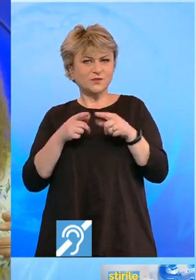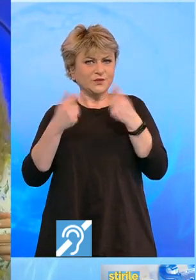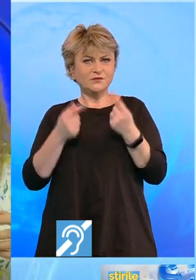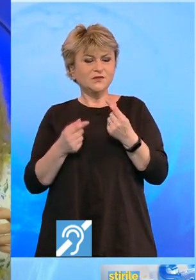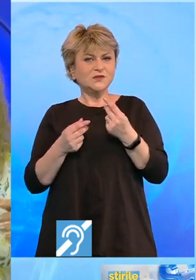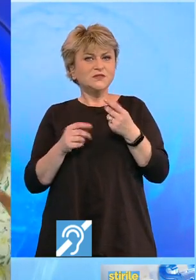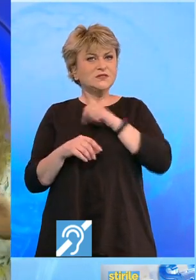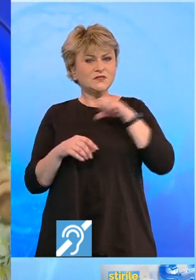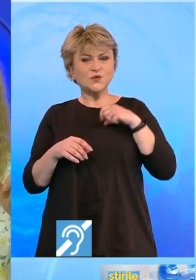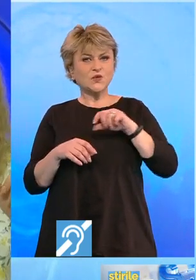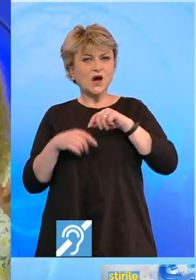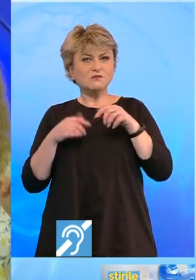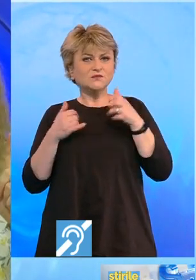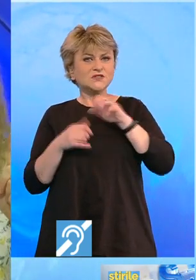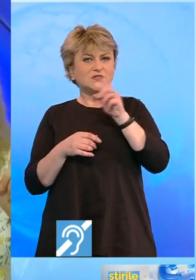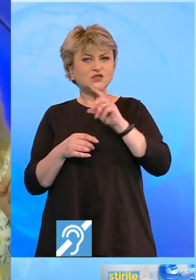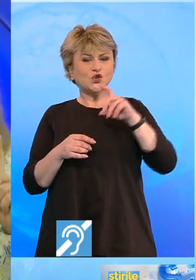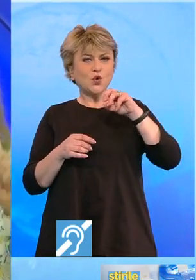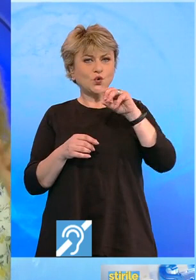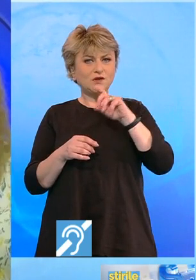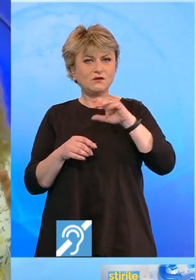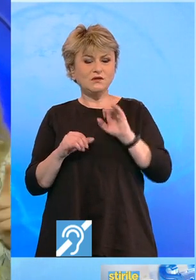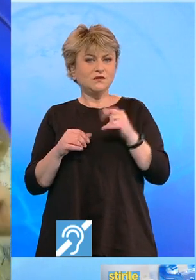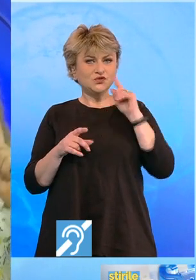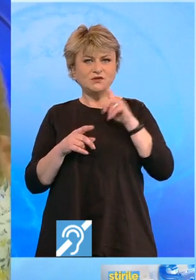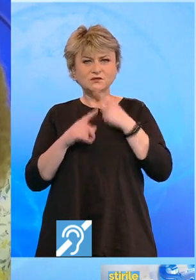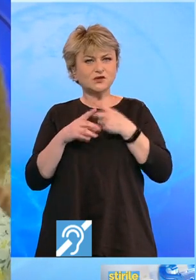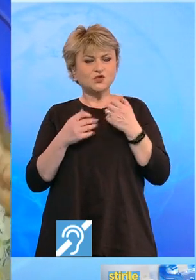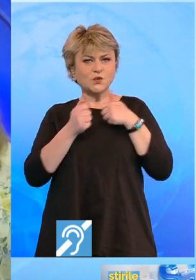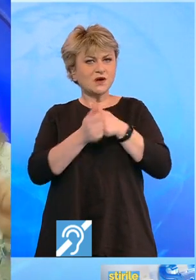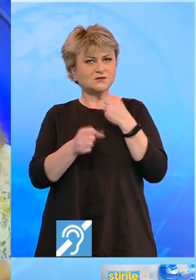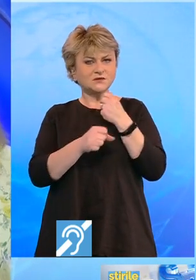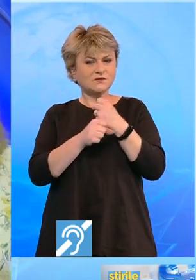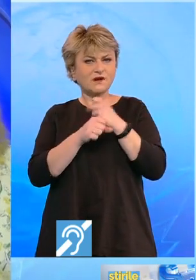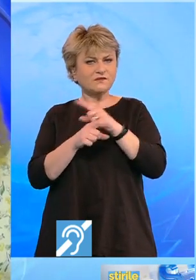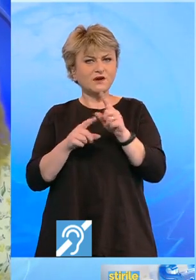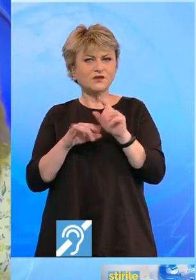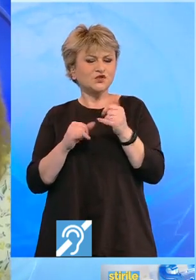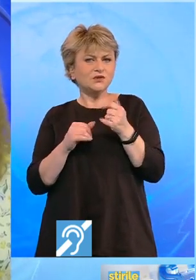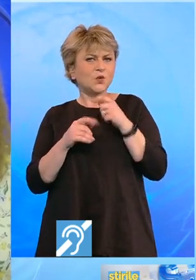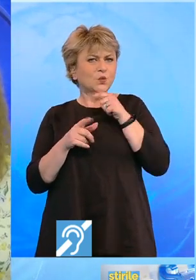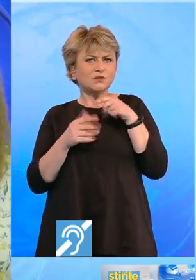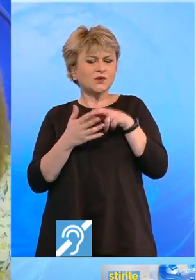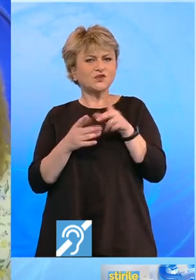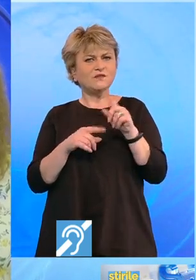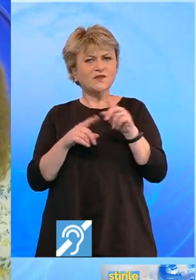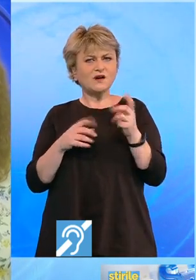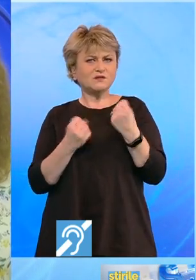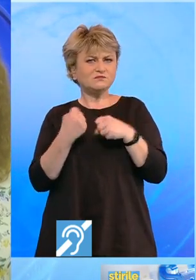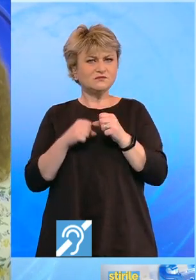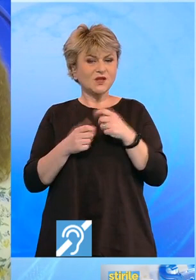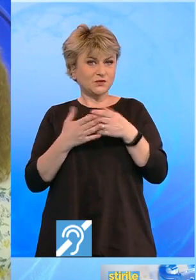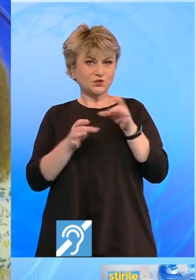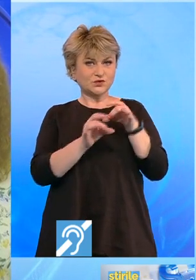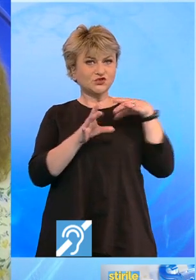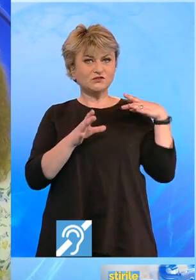singura zodie care știe exact ce urmează să facă fiecare și unde duce fiecare gest. Pentru